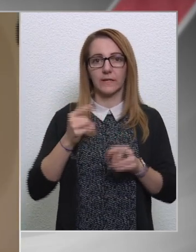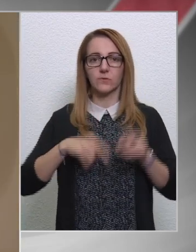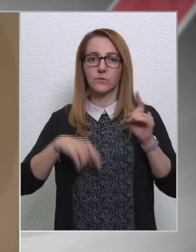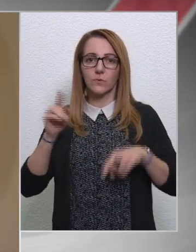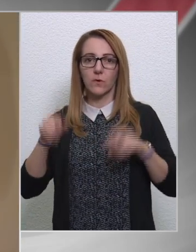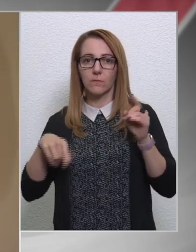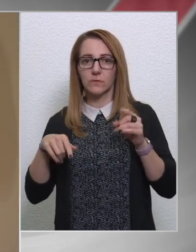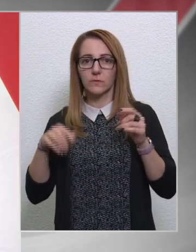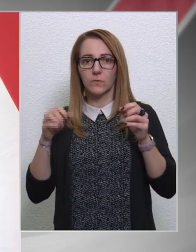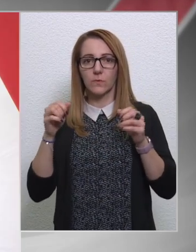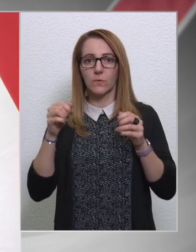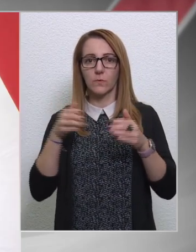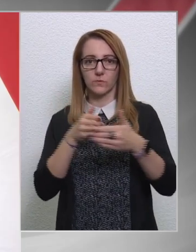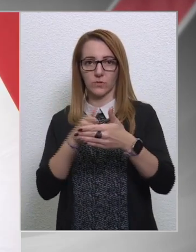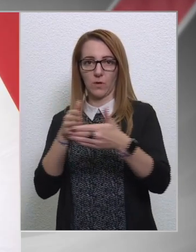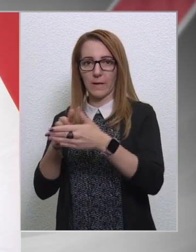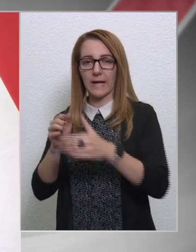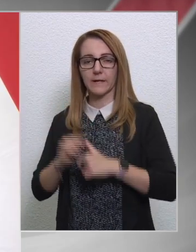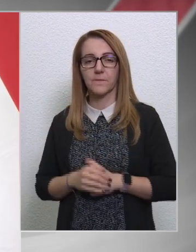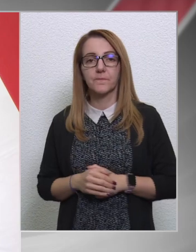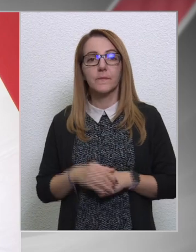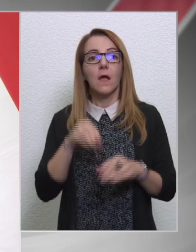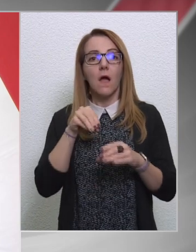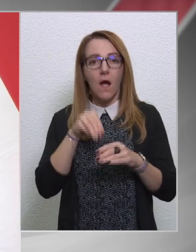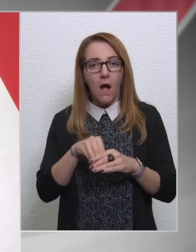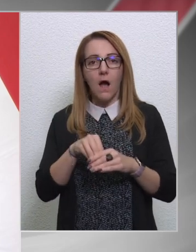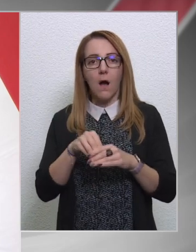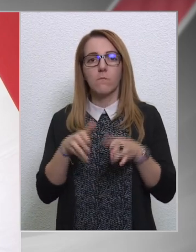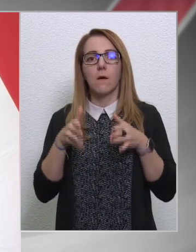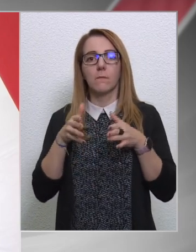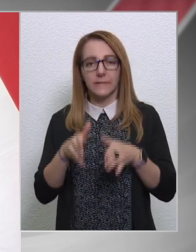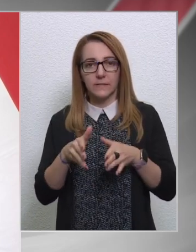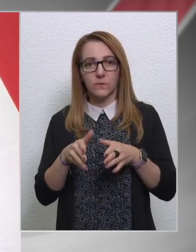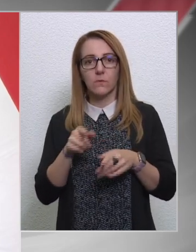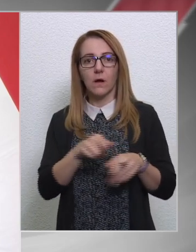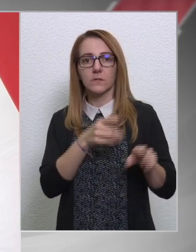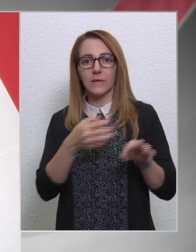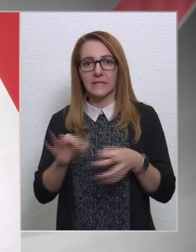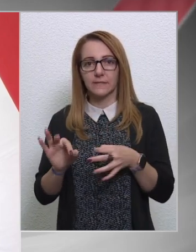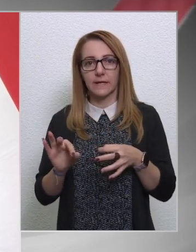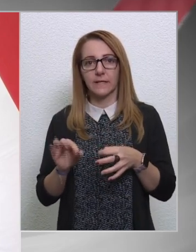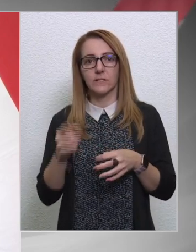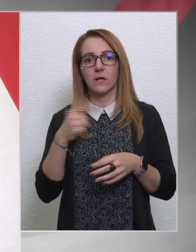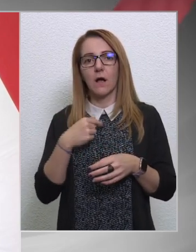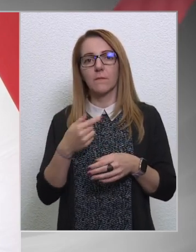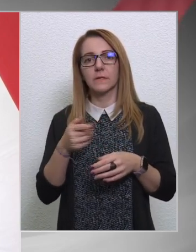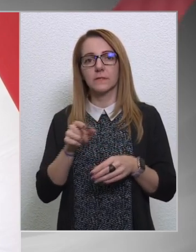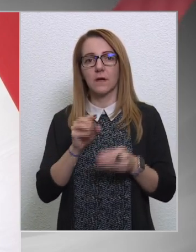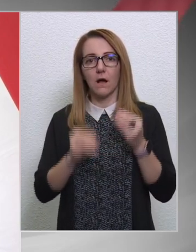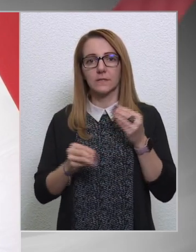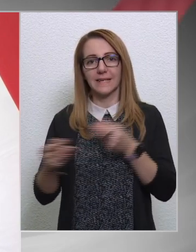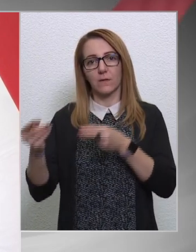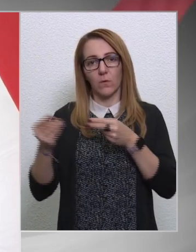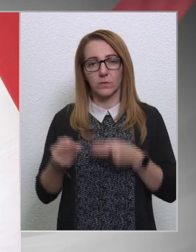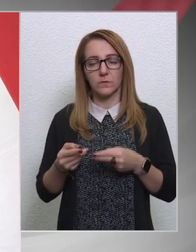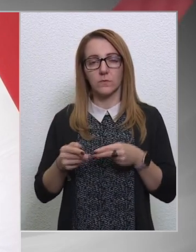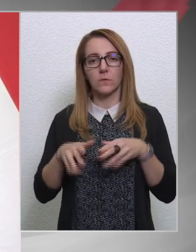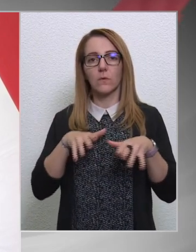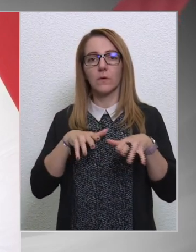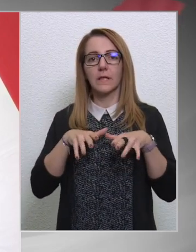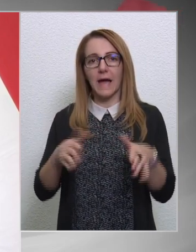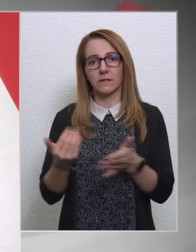különböző sapkák? Abban bízunk, hogy azok az intézkedések, amelyeket annak érdekében hoztunk, hogy az